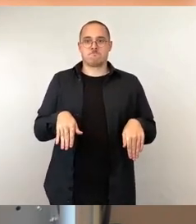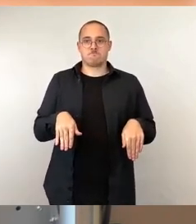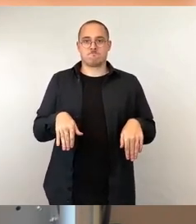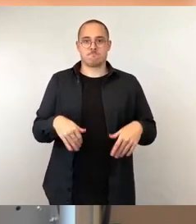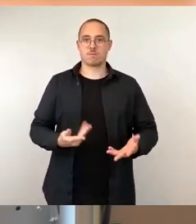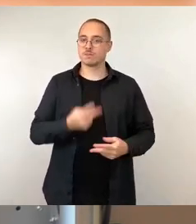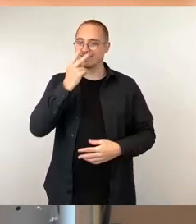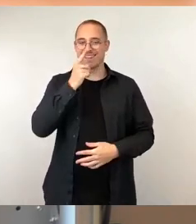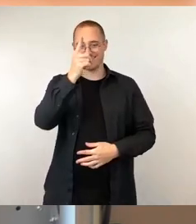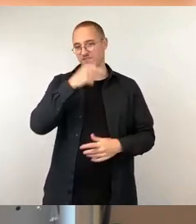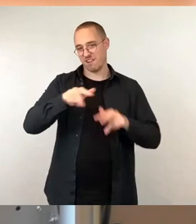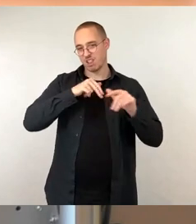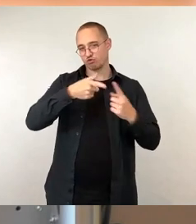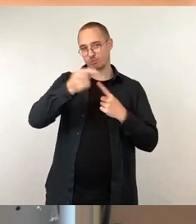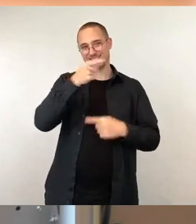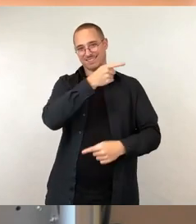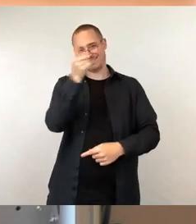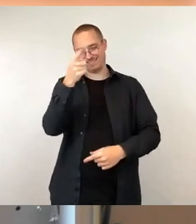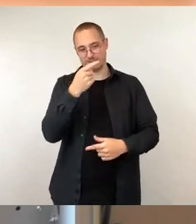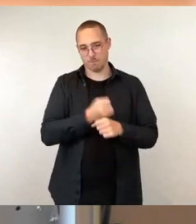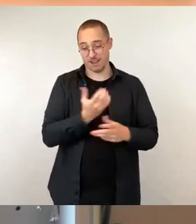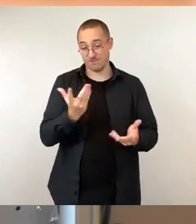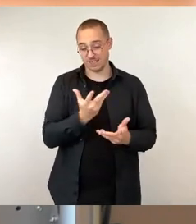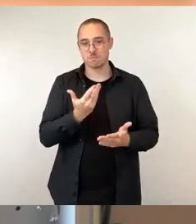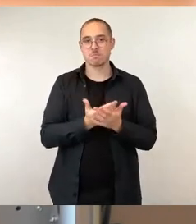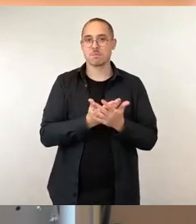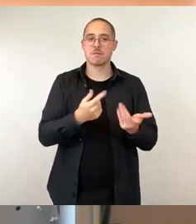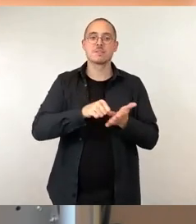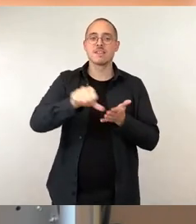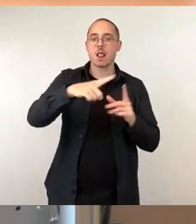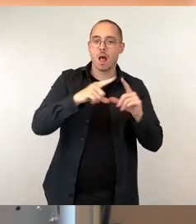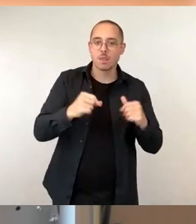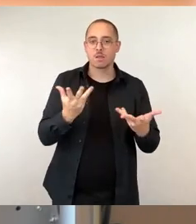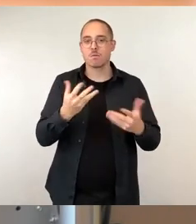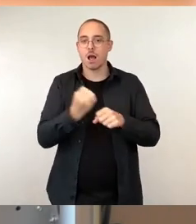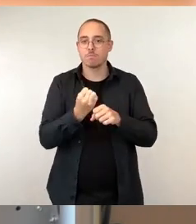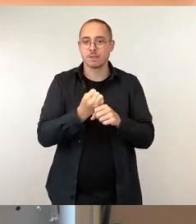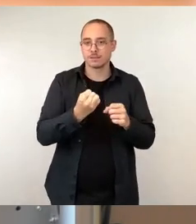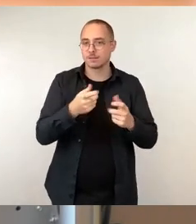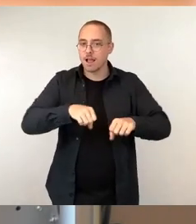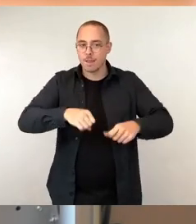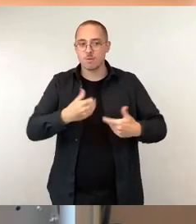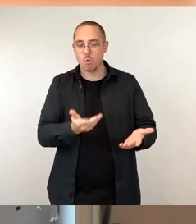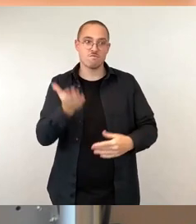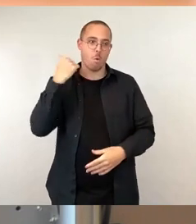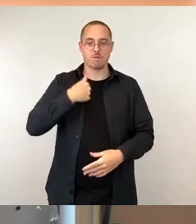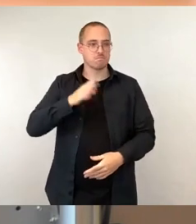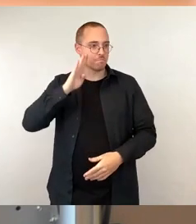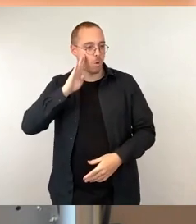Bezahlkarte oder Arbeitsgelegenheiten eben eher passiv um. Wir haben es vorhin gehört, Herr Oberbürgermeister, ich bin dankbar für Ihre Würde.